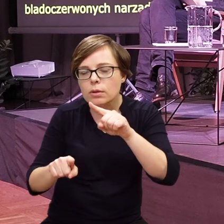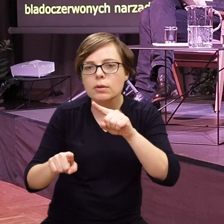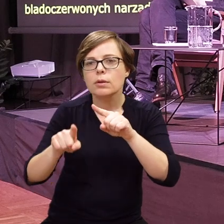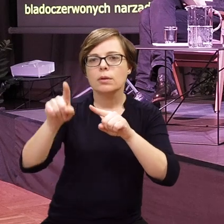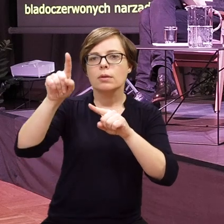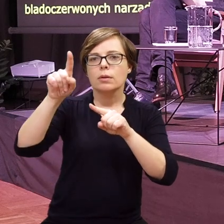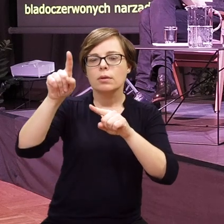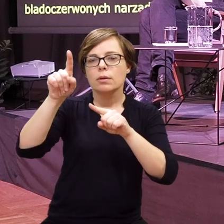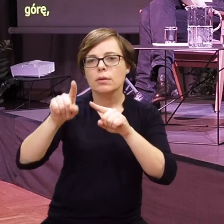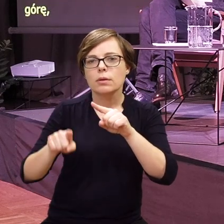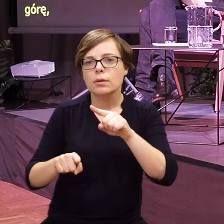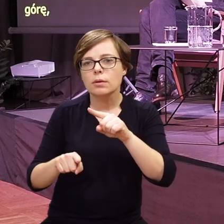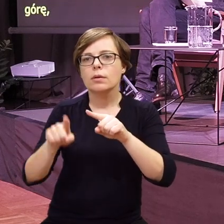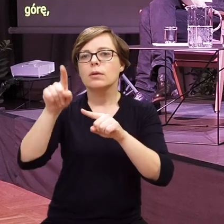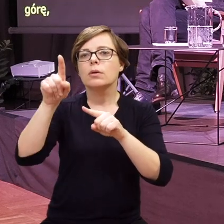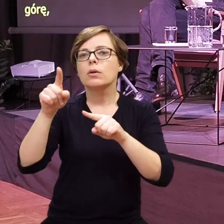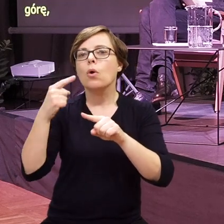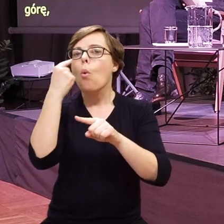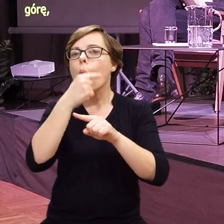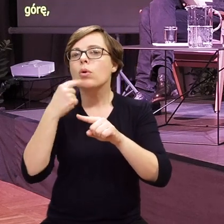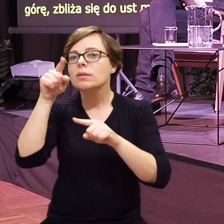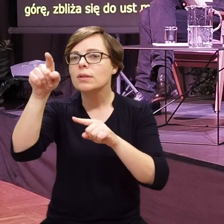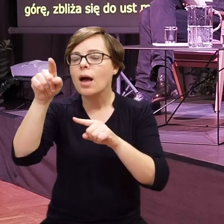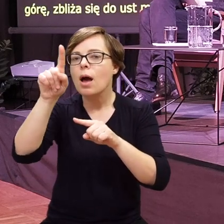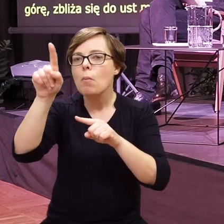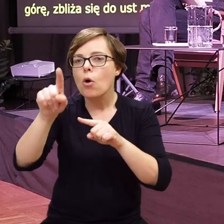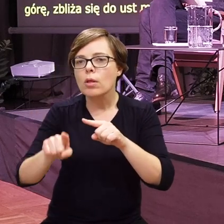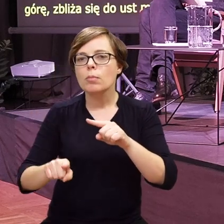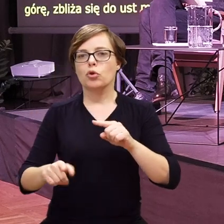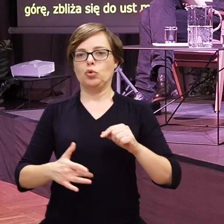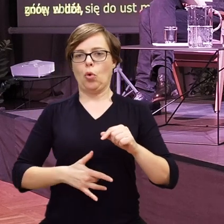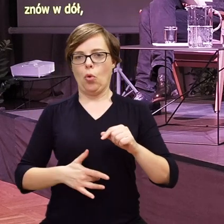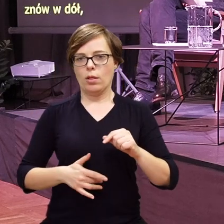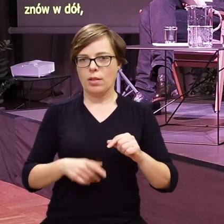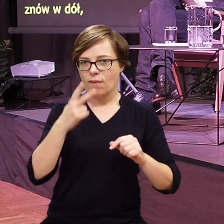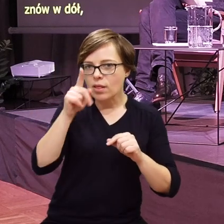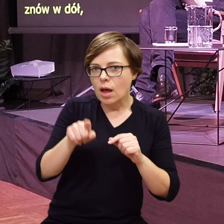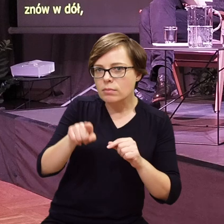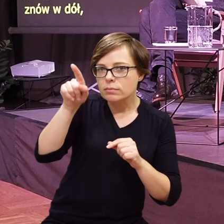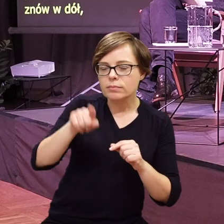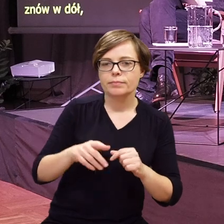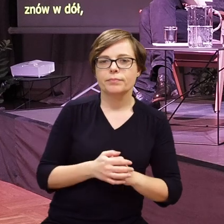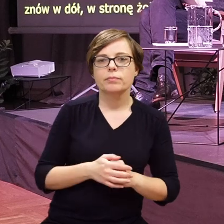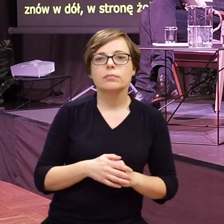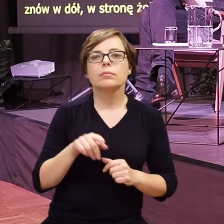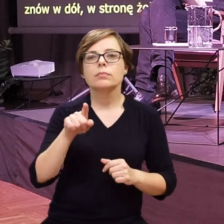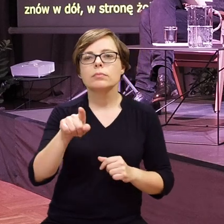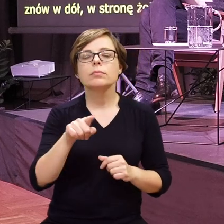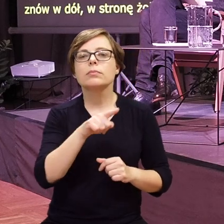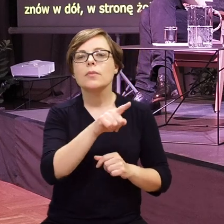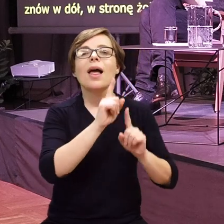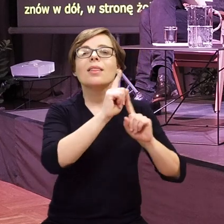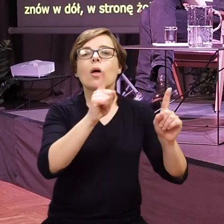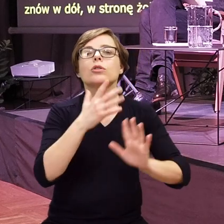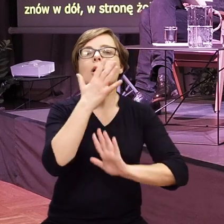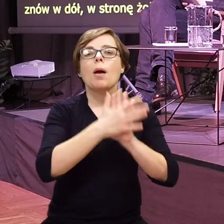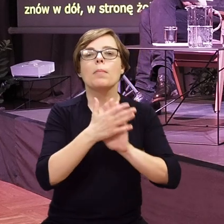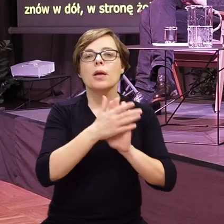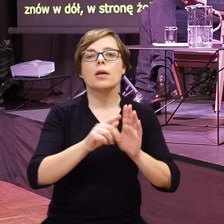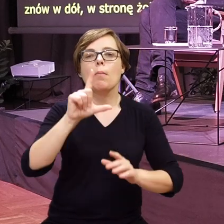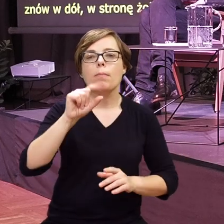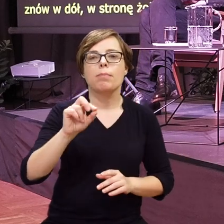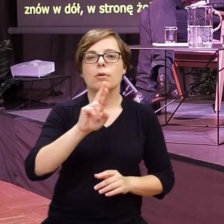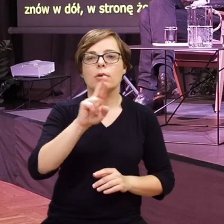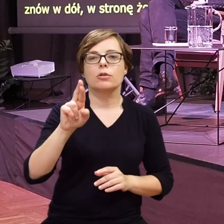górę zbliża się do ust manekina, to znów w dół w stronę żołądka. Prze pod nauczycielka